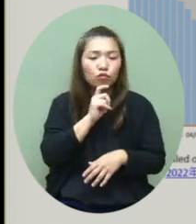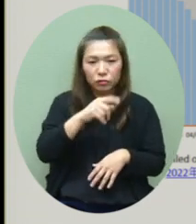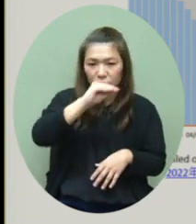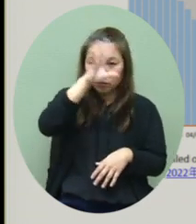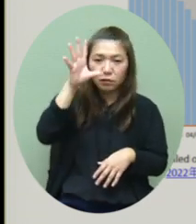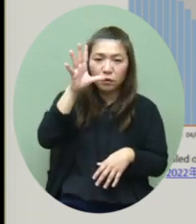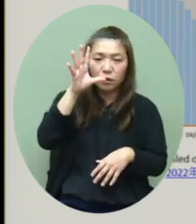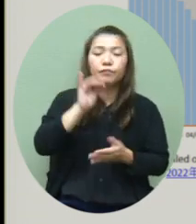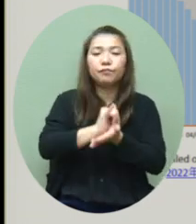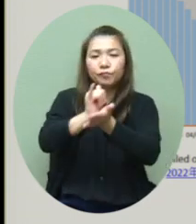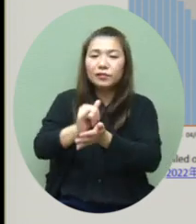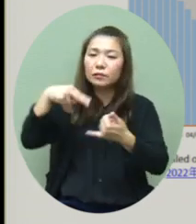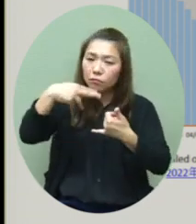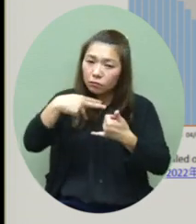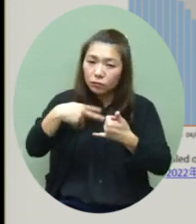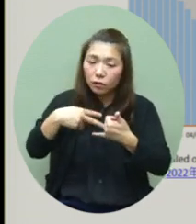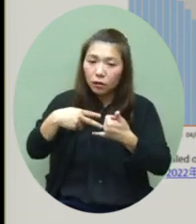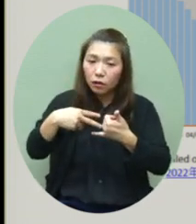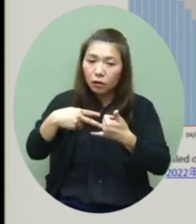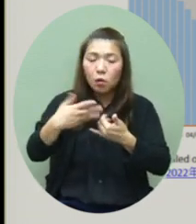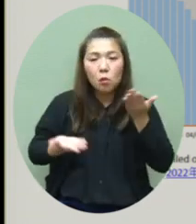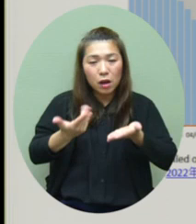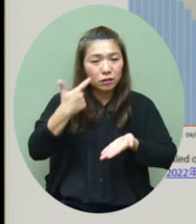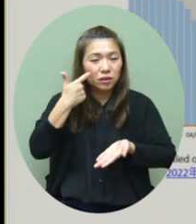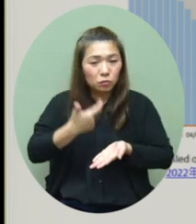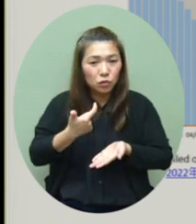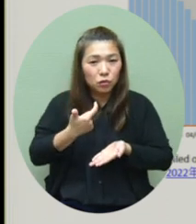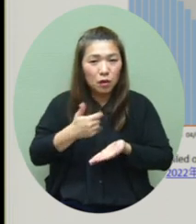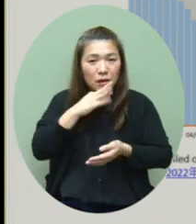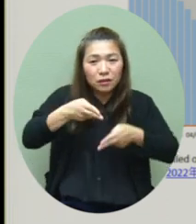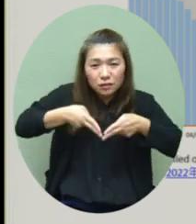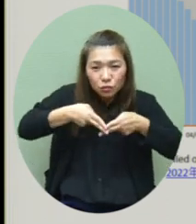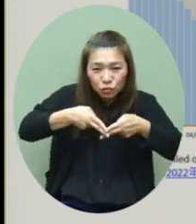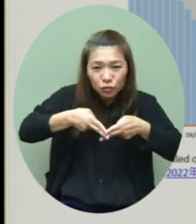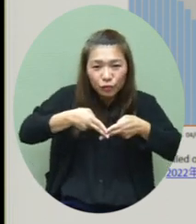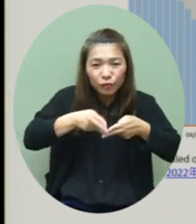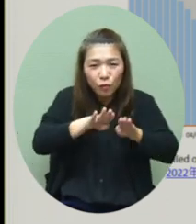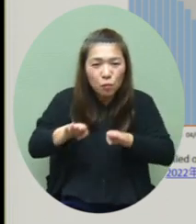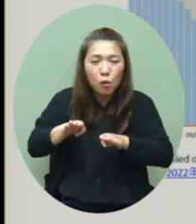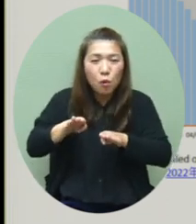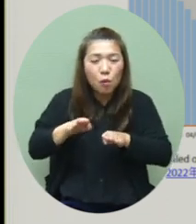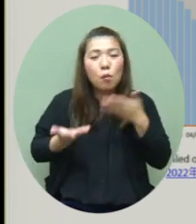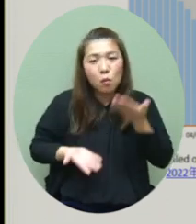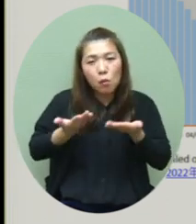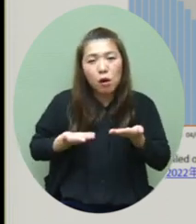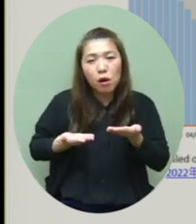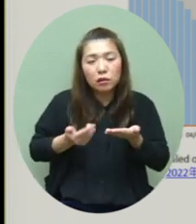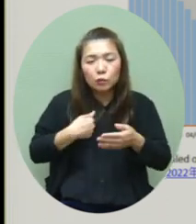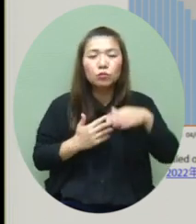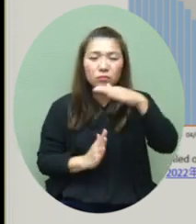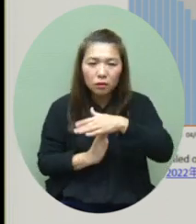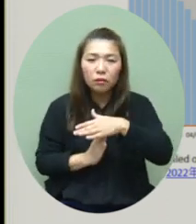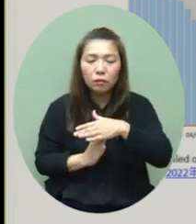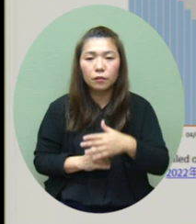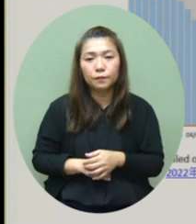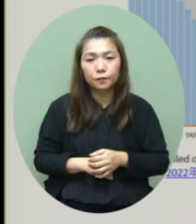间的入院的检查或者严重起上来一些手术的服务其实都有机会可能要暂停